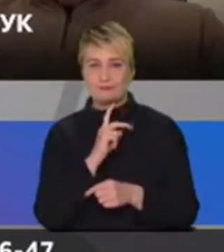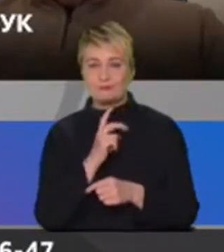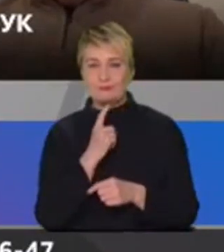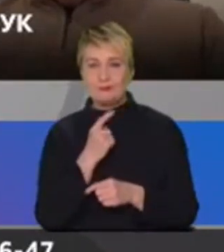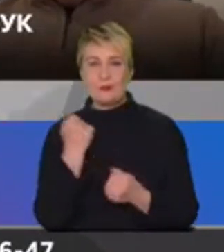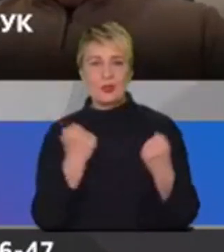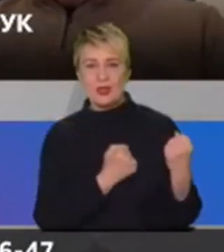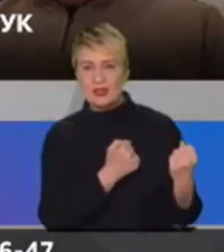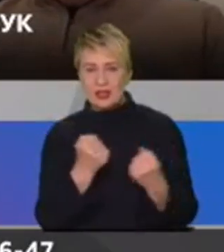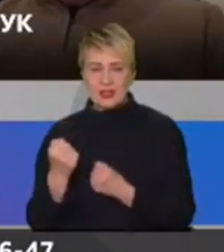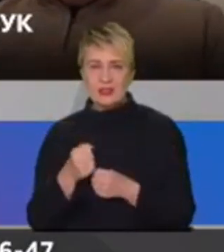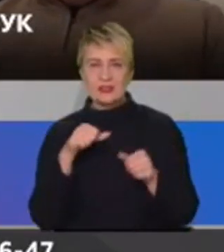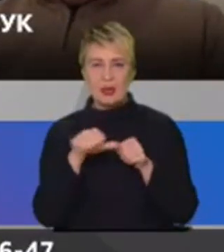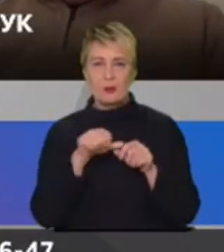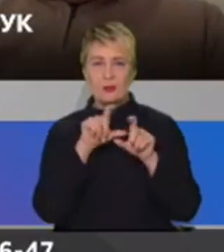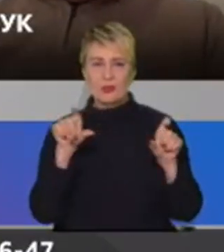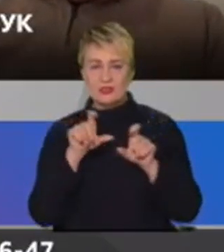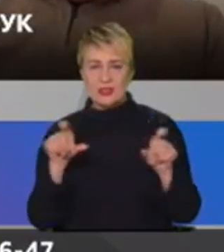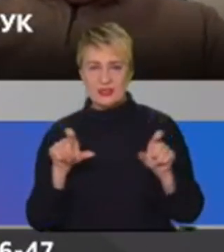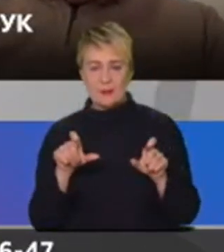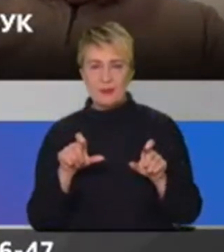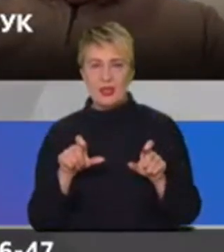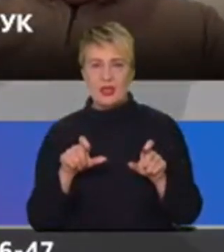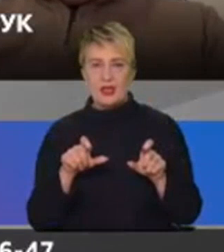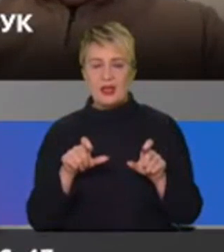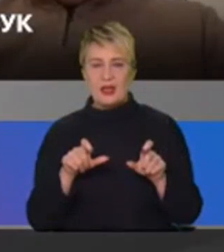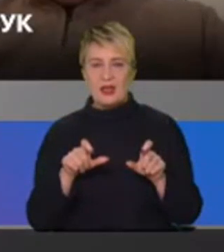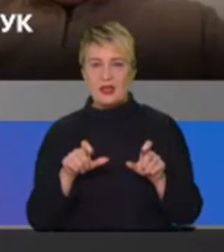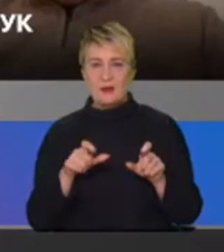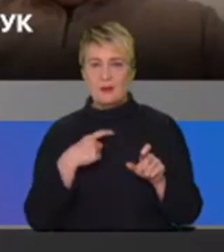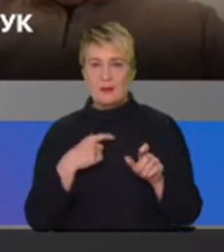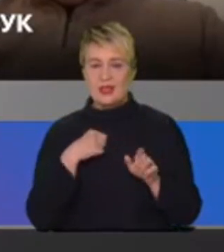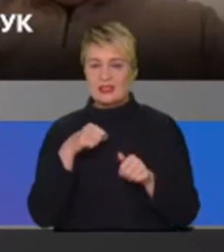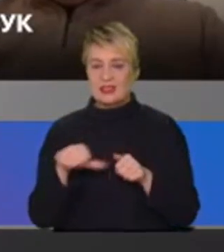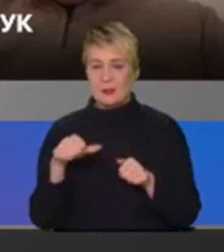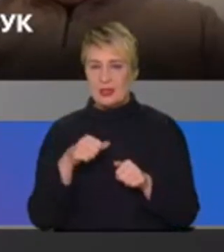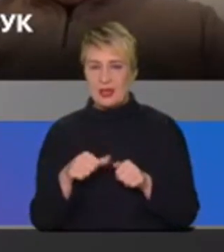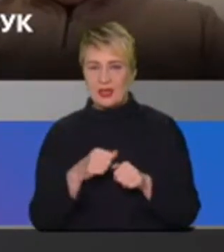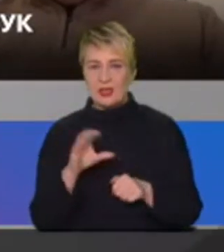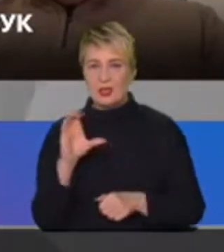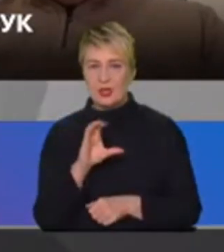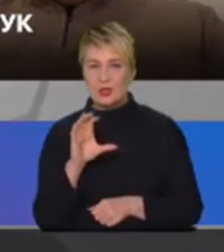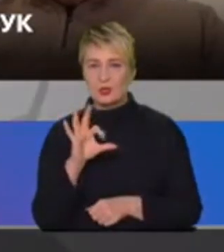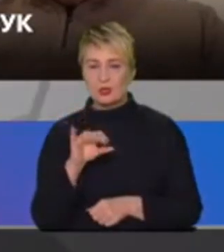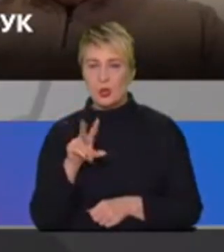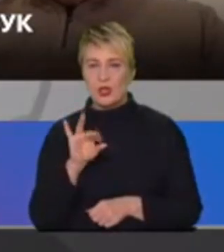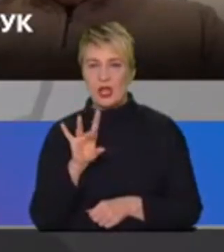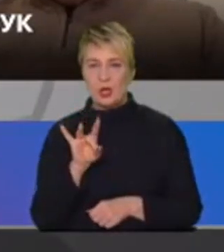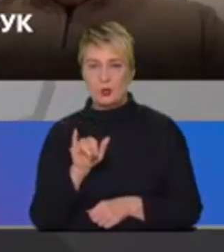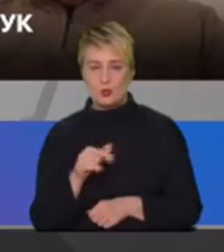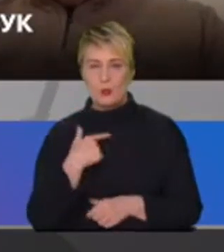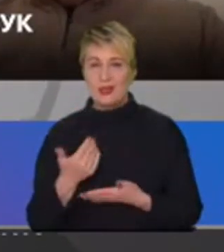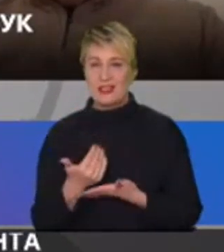в автобус і канистрами заправляли за наличний расчет, заправляли соляру, дизельне топливо. І так ми